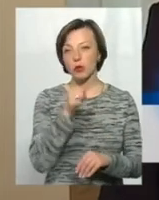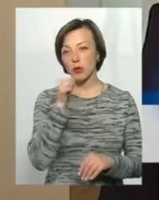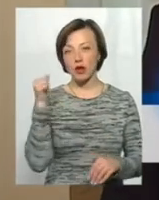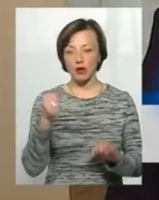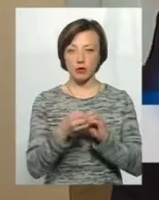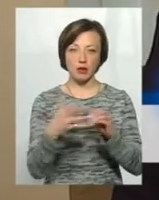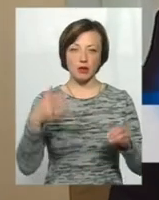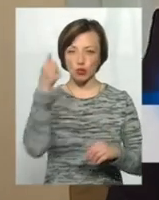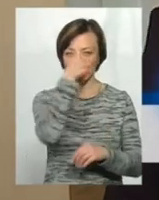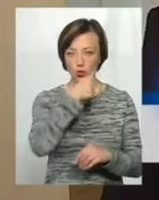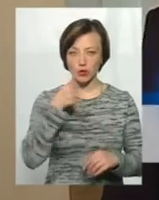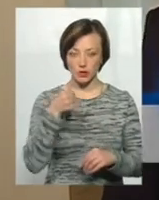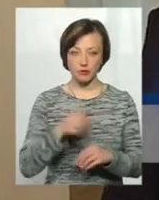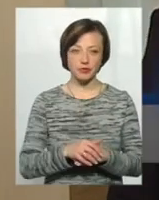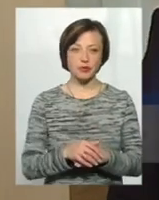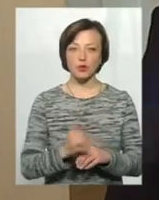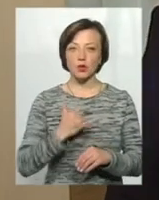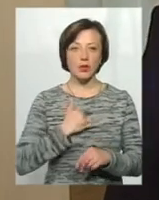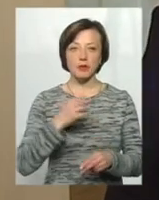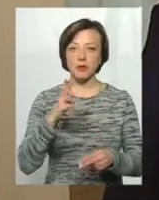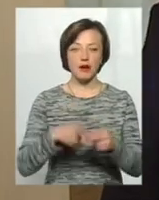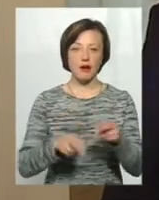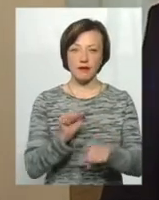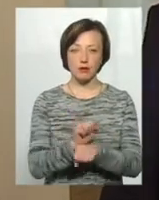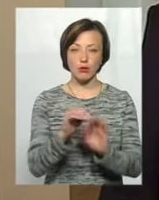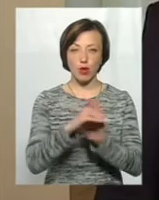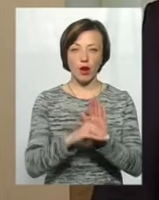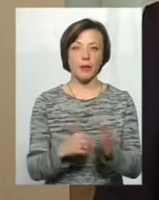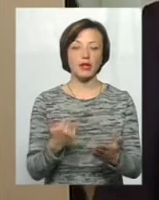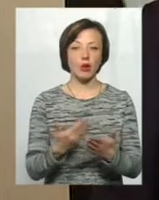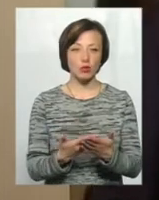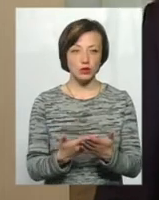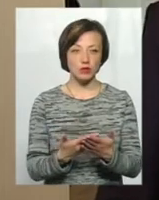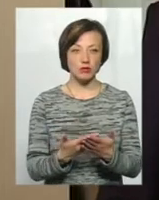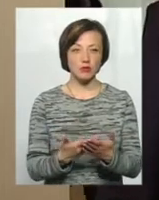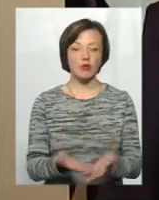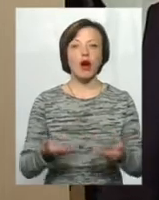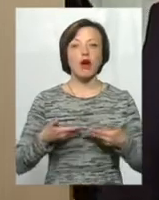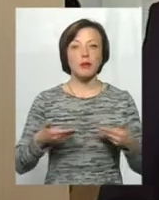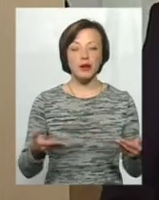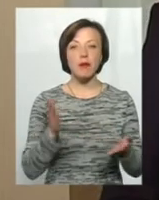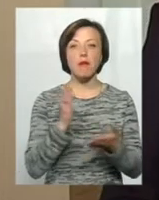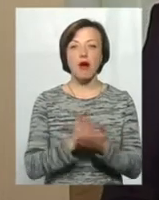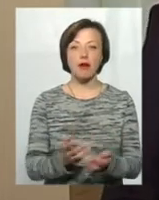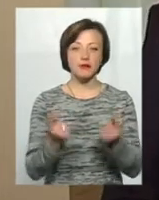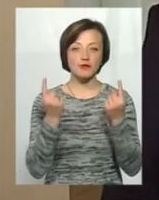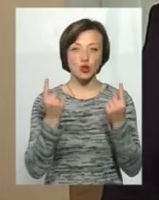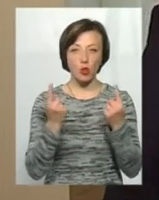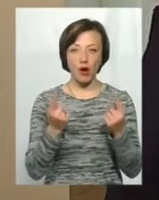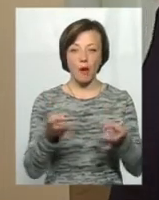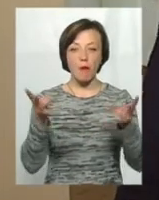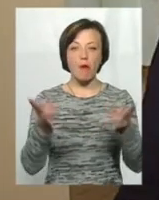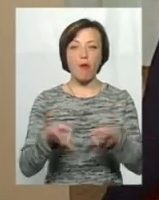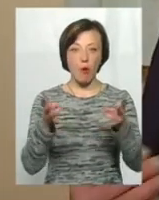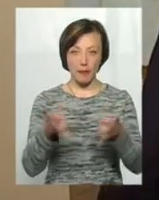2015 році, де в нас не переривалася програма. Так ось, ми мали настільки високий попит,